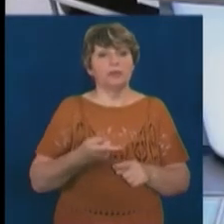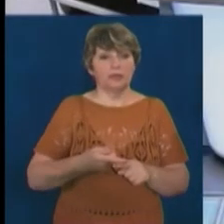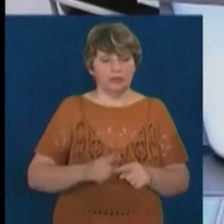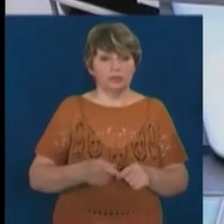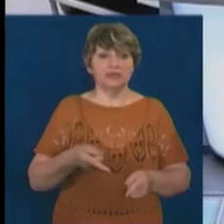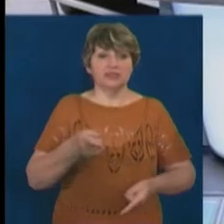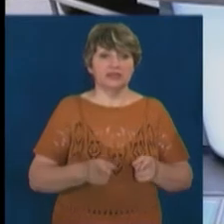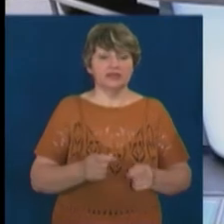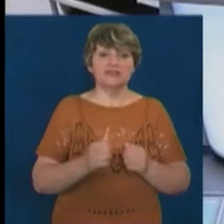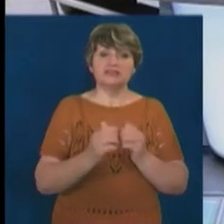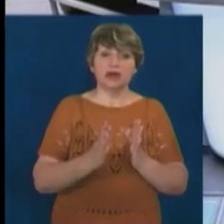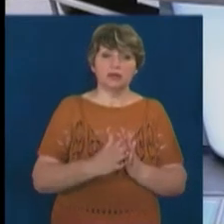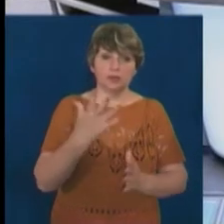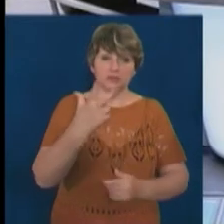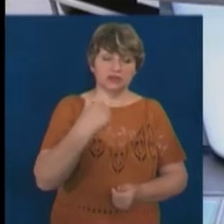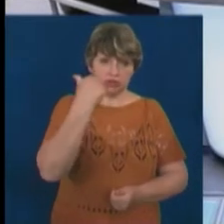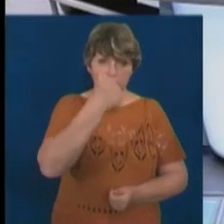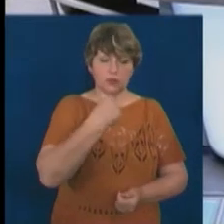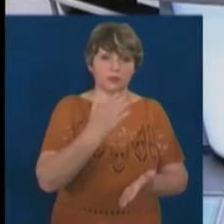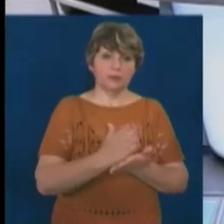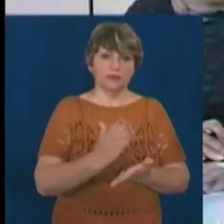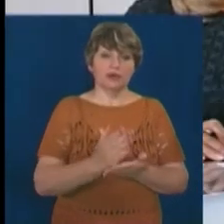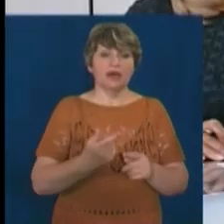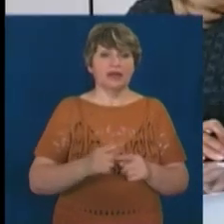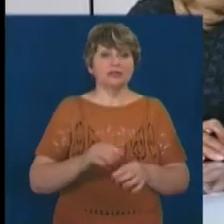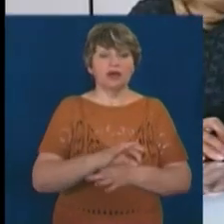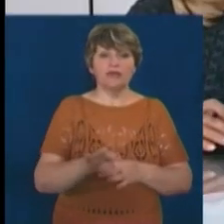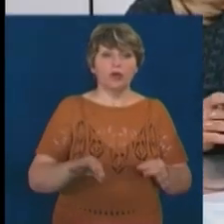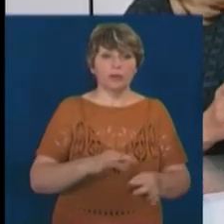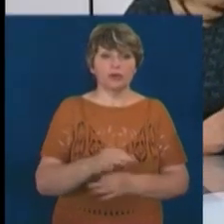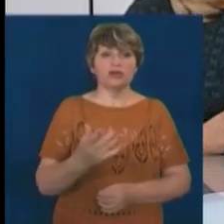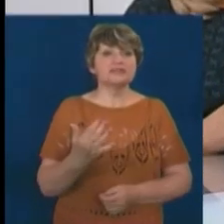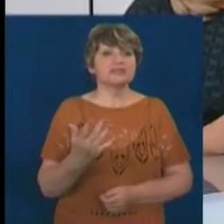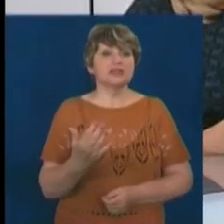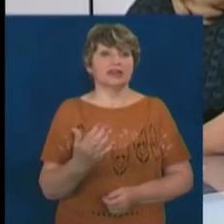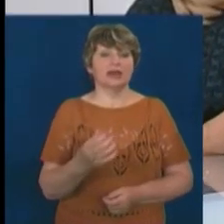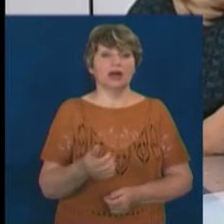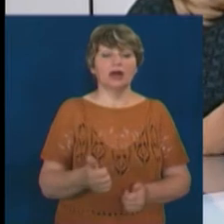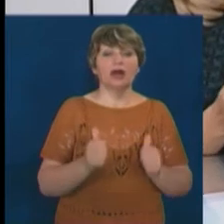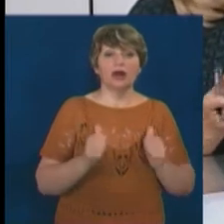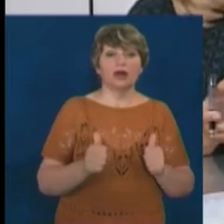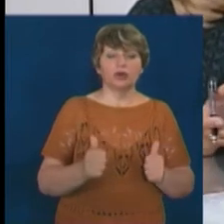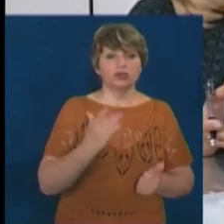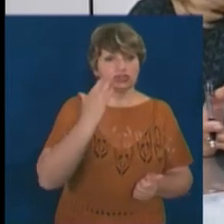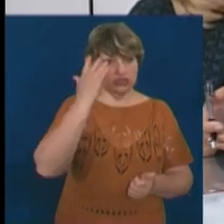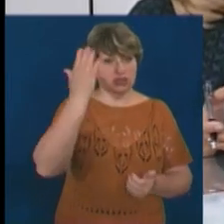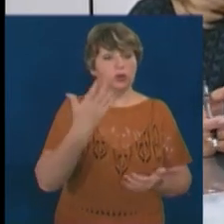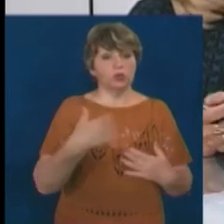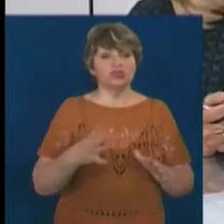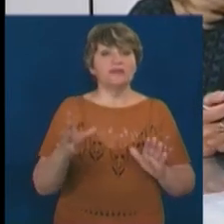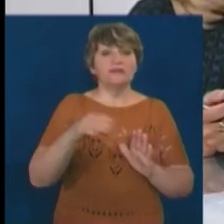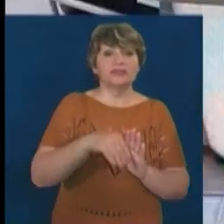Загалом, за три роки існування ось цього проєкту, скільки класних ідей вже знайшли своє втілення?